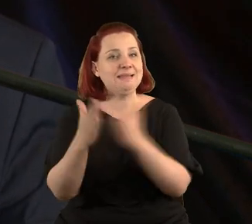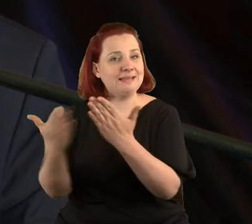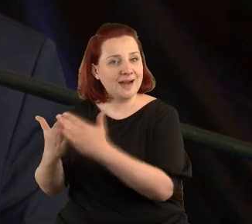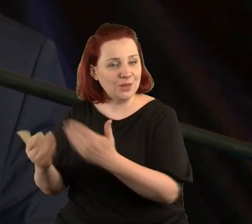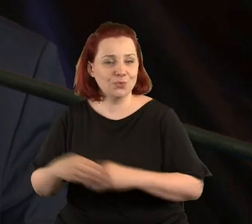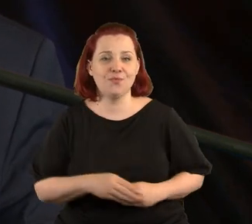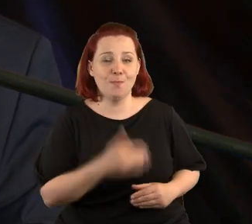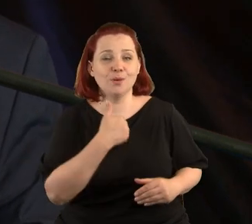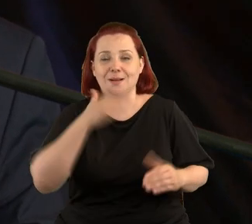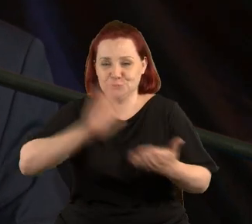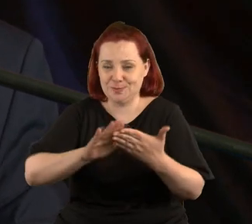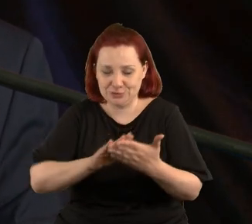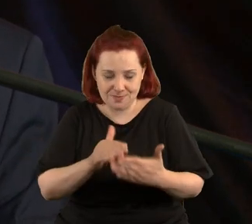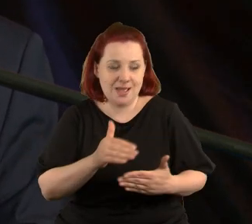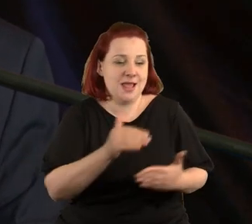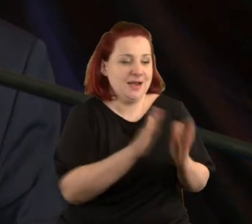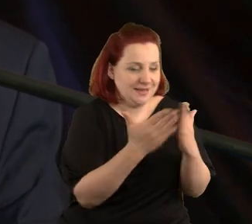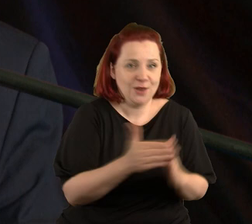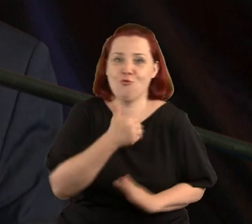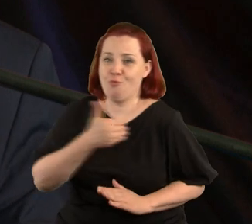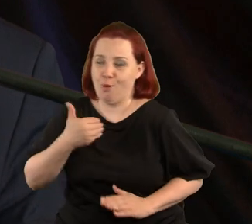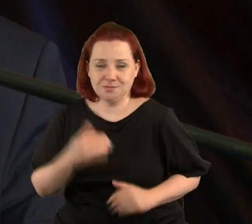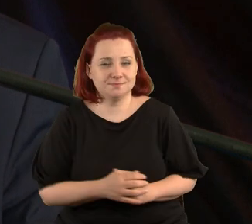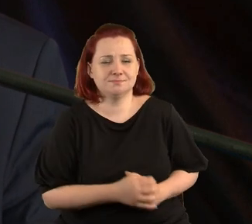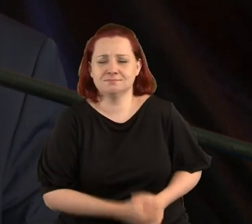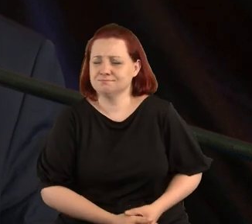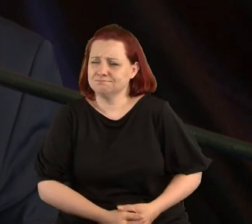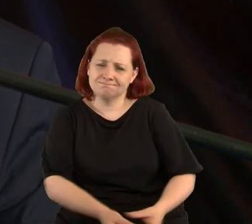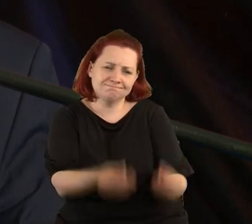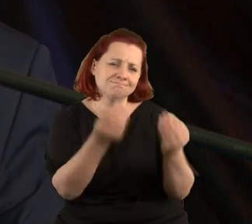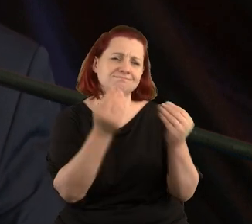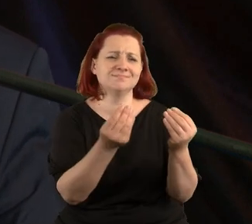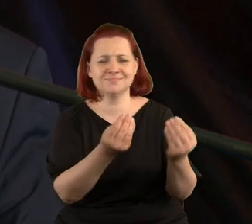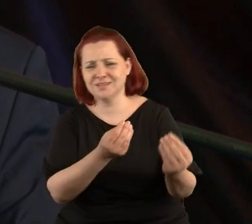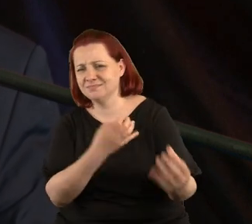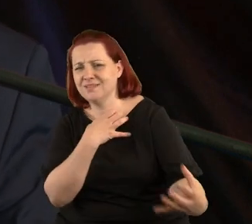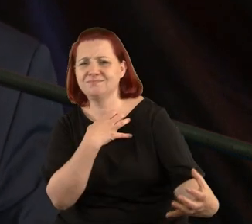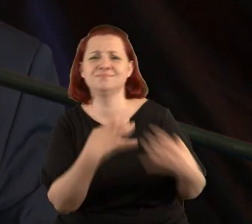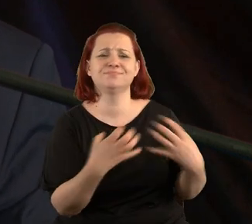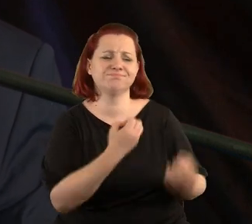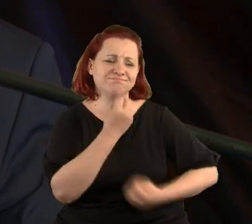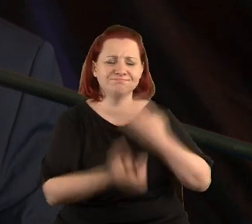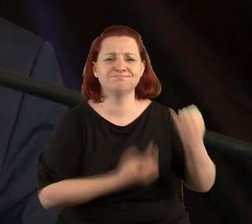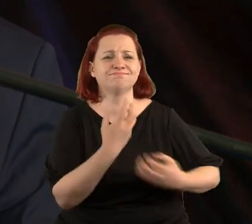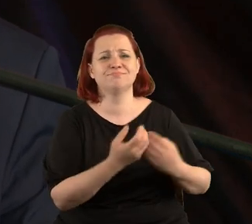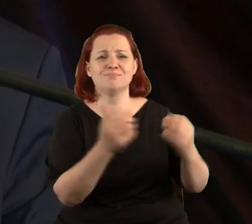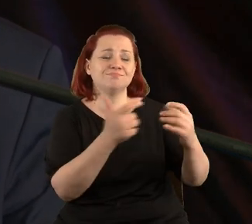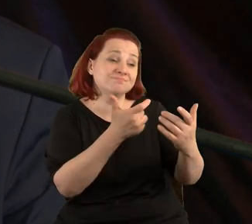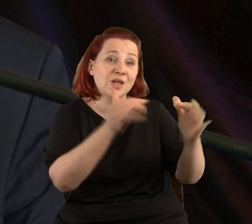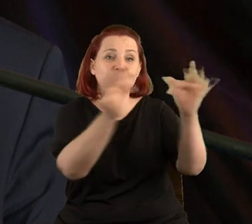Literatów Polskich, przepraszam. Nieprawdopodobnie twórcza, artystyczna postać. Uprawia sztukę